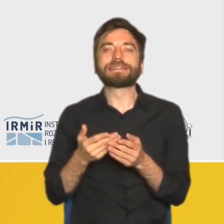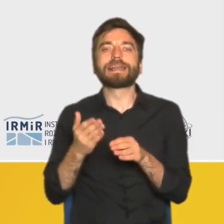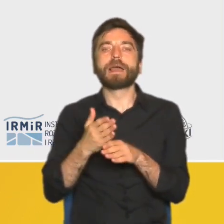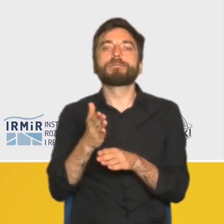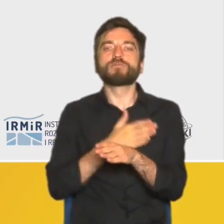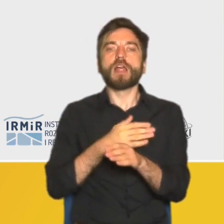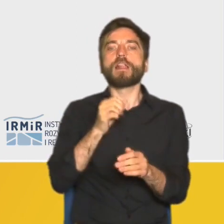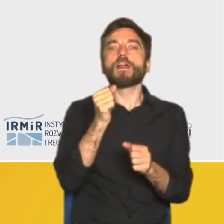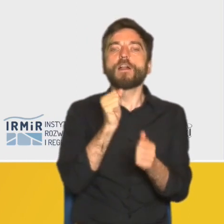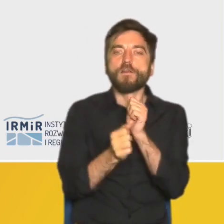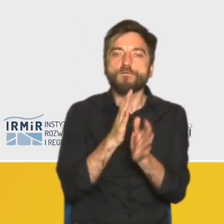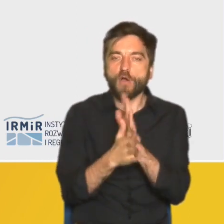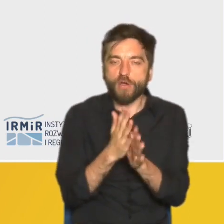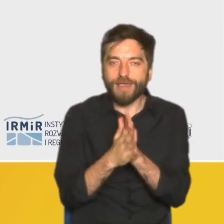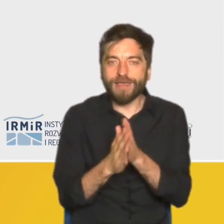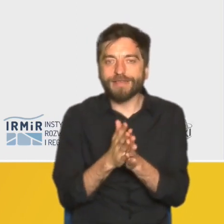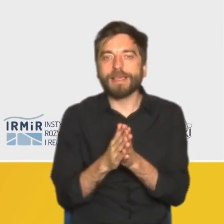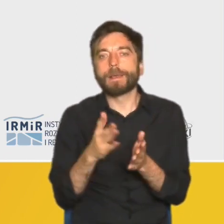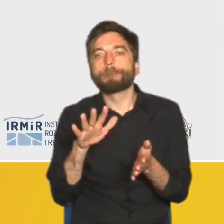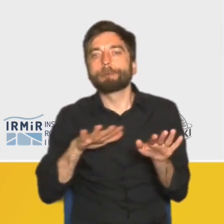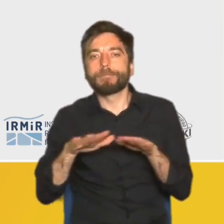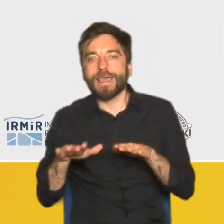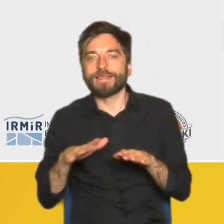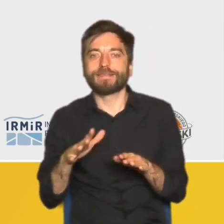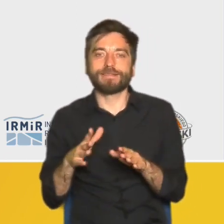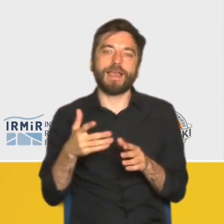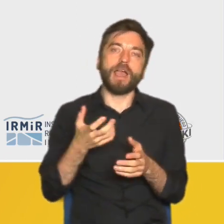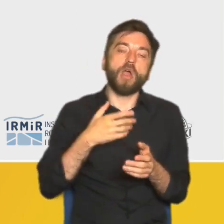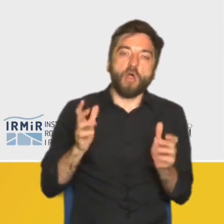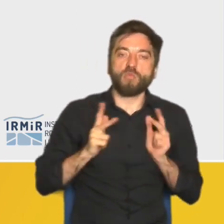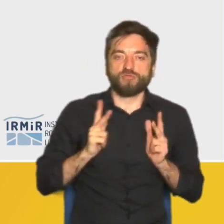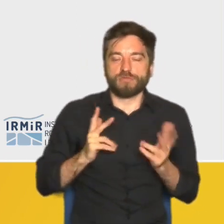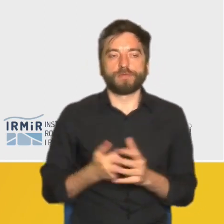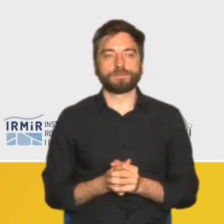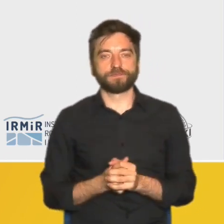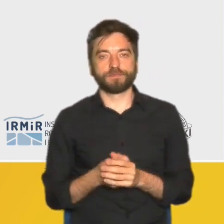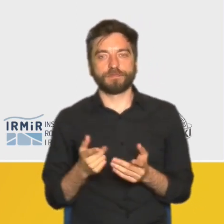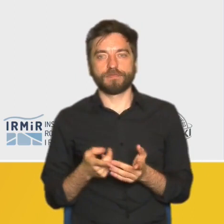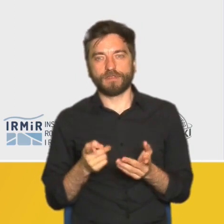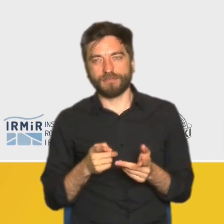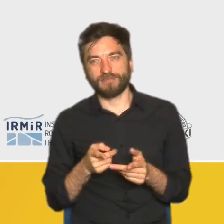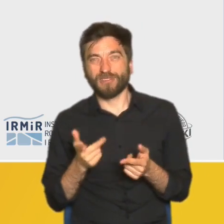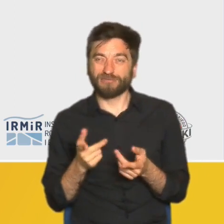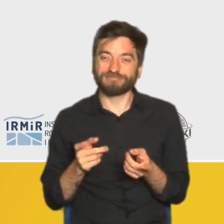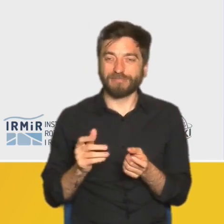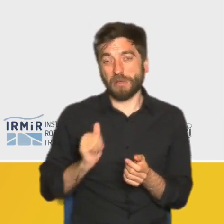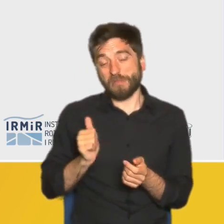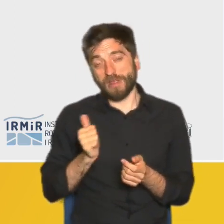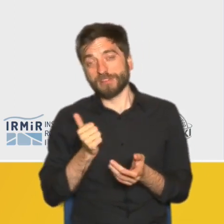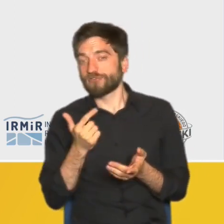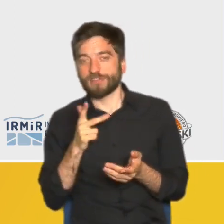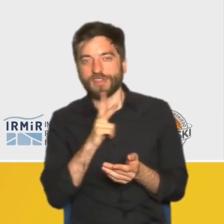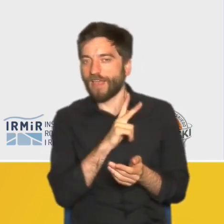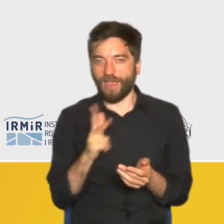Natomiast suburbianie są uważane, czy jakby nasi rozmówcy raczej nie zgadzają się na traktowaniu suburbiów jako takiego